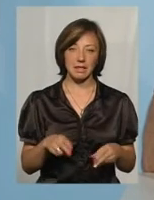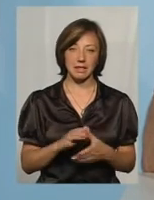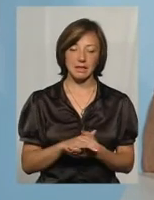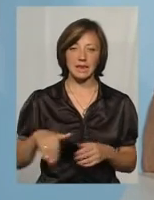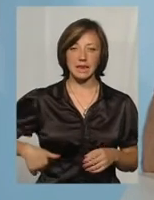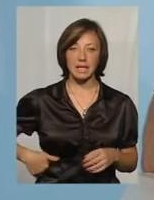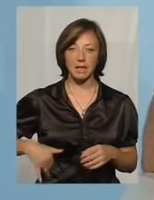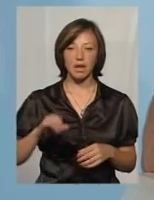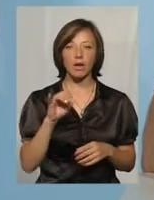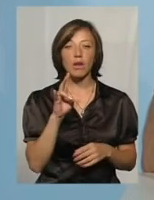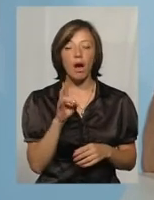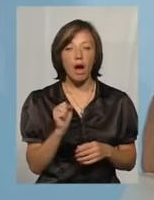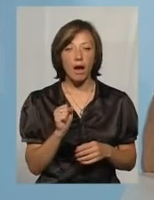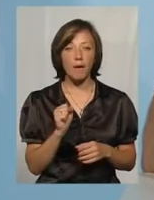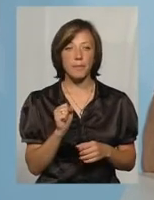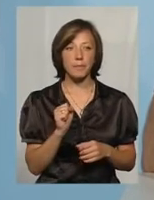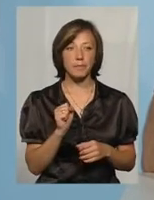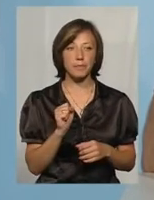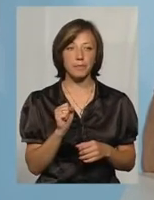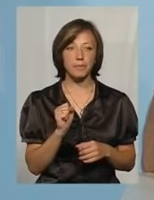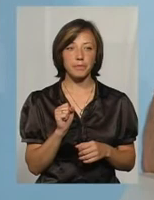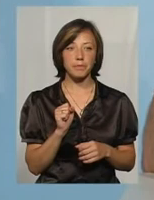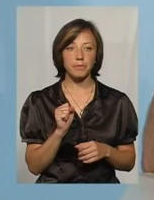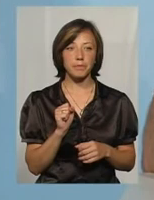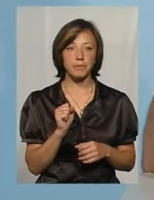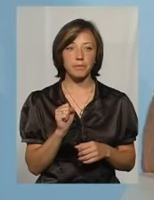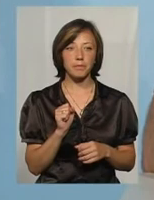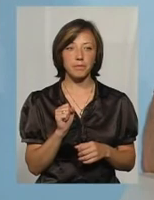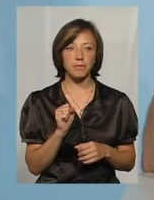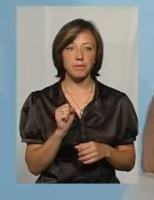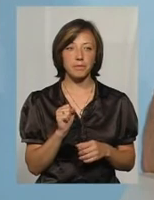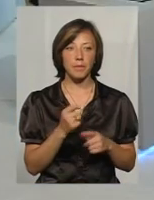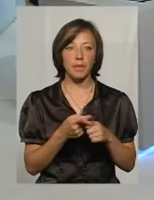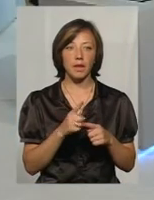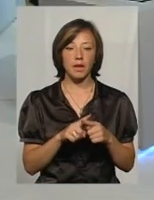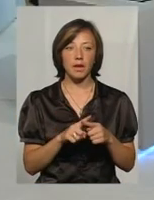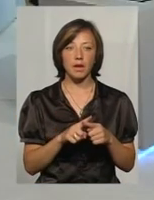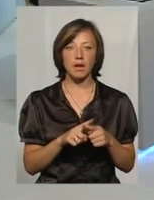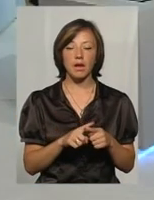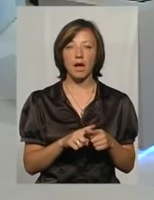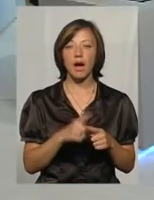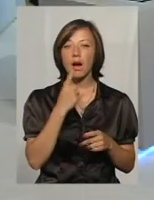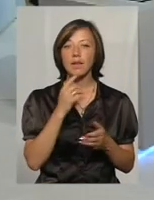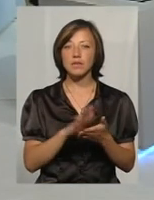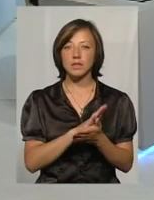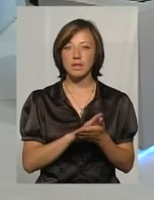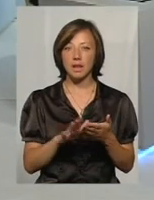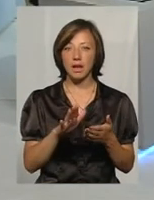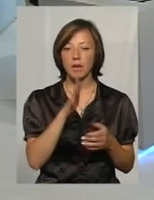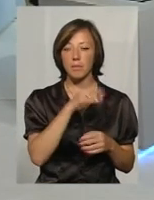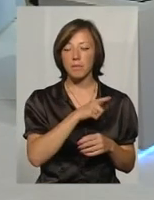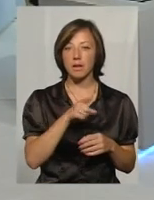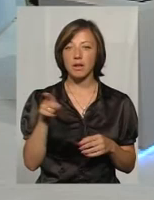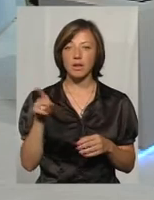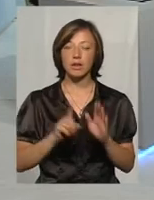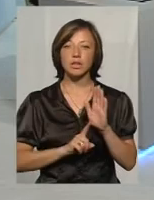Діалізна наука має приблизно 50 років свого активного розвитку. Був такий період ейфорії. У